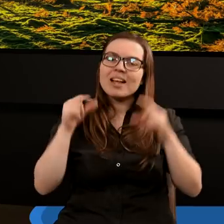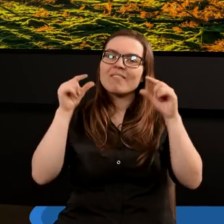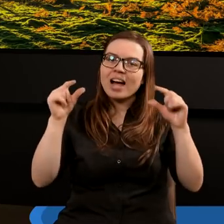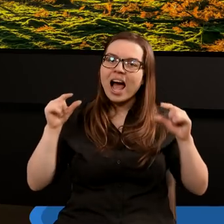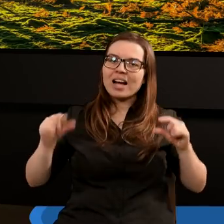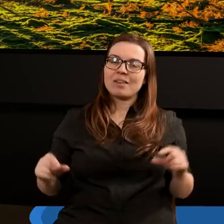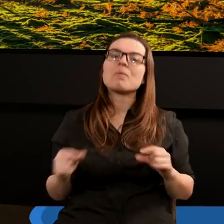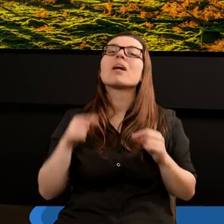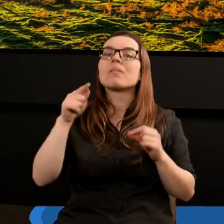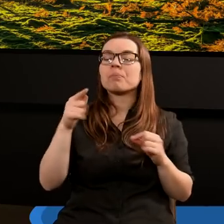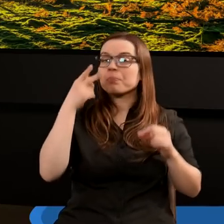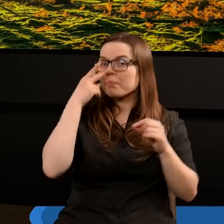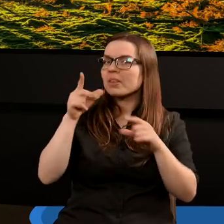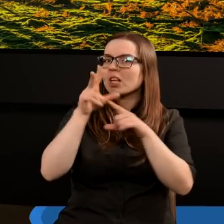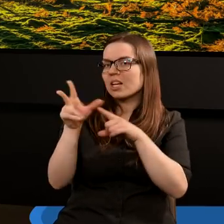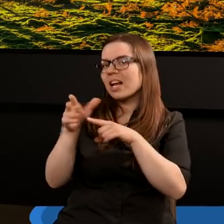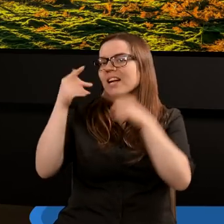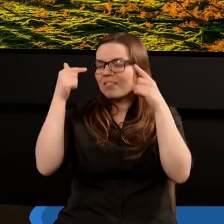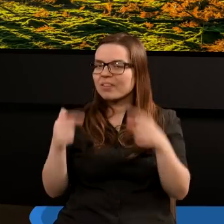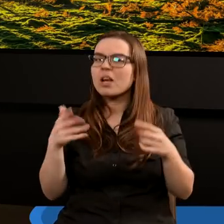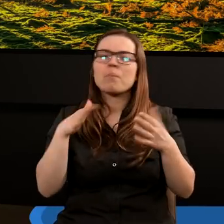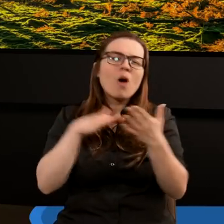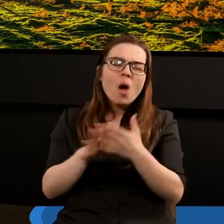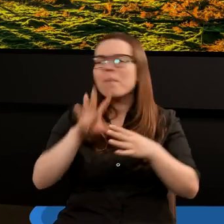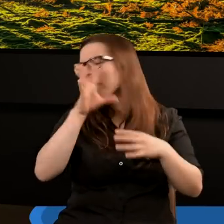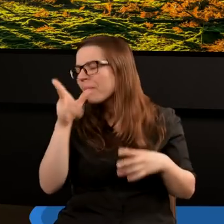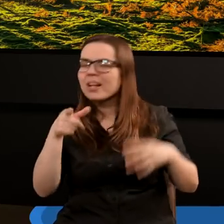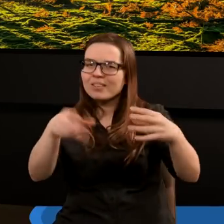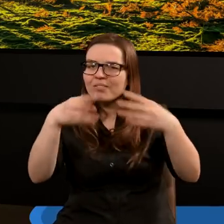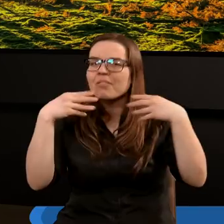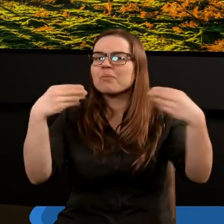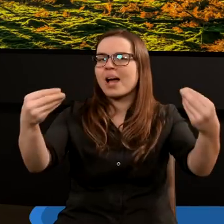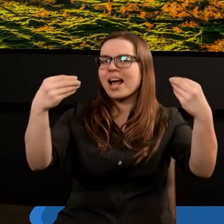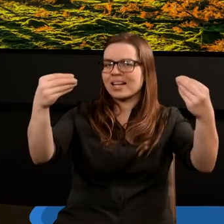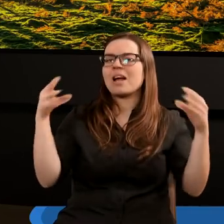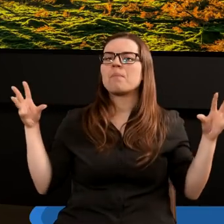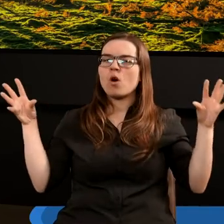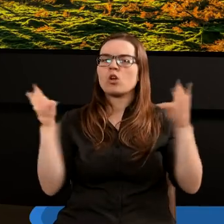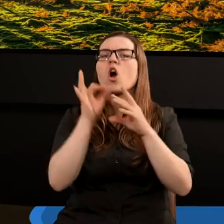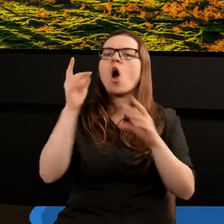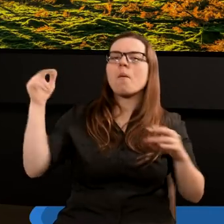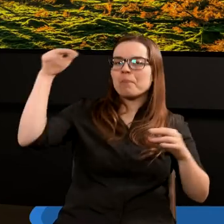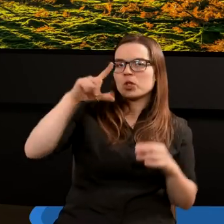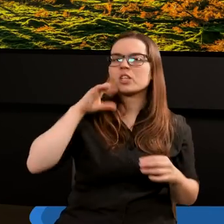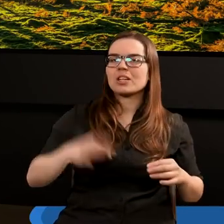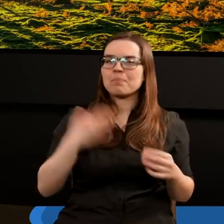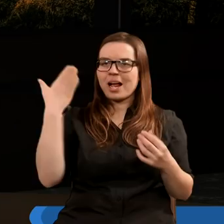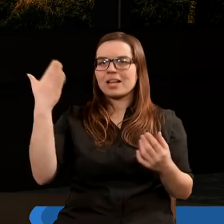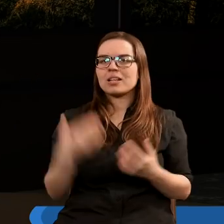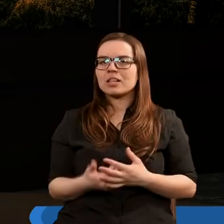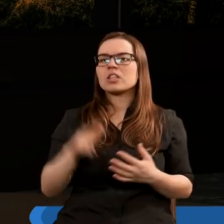ponieważ tutaj Bóg tą klamrą, trzynastym wierszem, którym rozpoczynaliśmy, pięknie to podsumowuje, bo jest mowa o przyjściu pańskim, prawda?